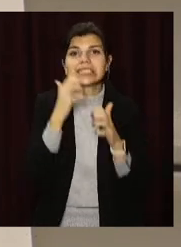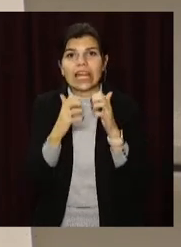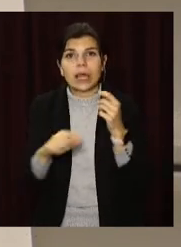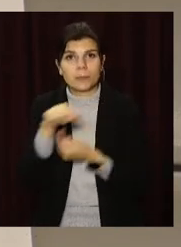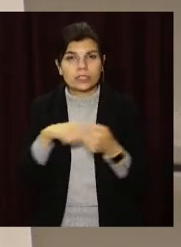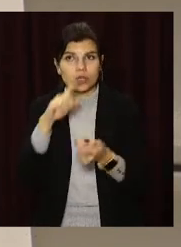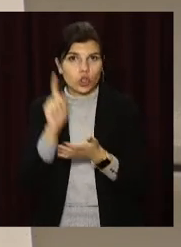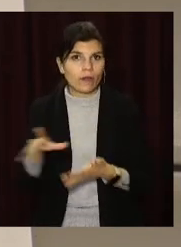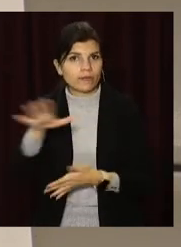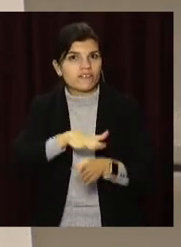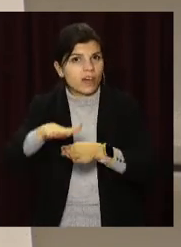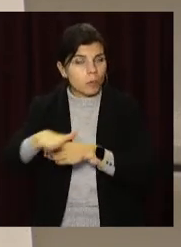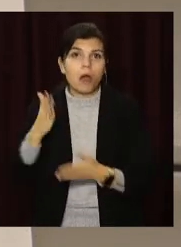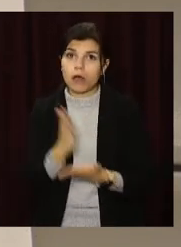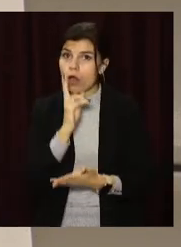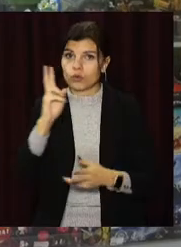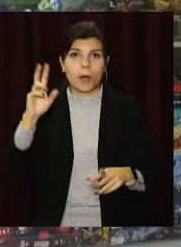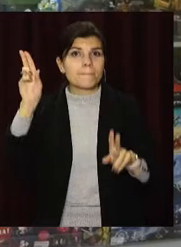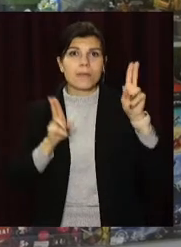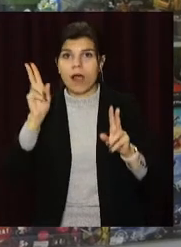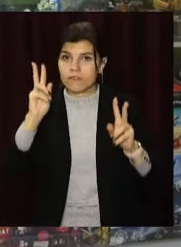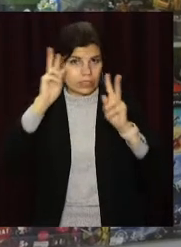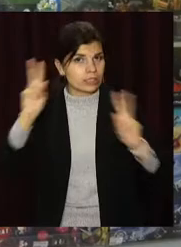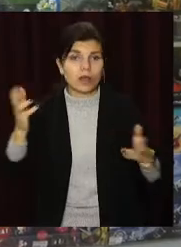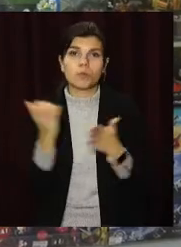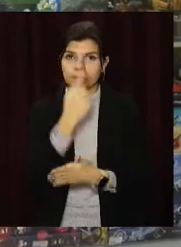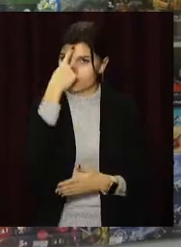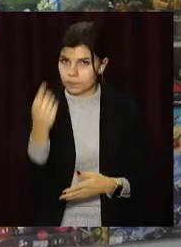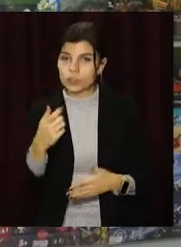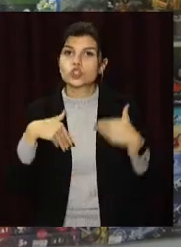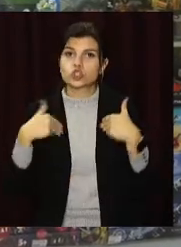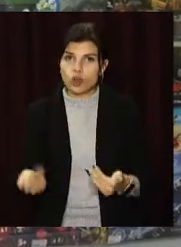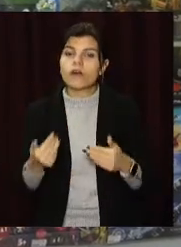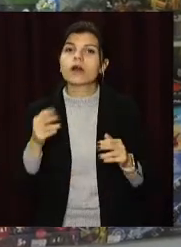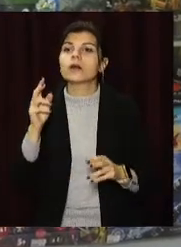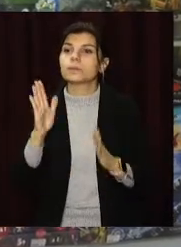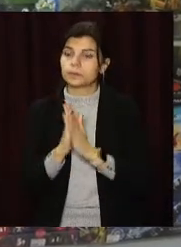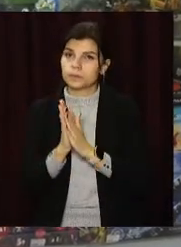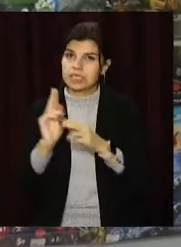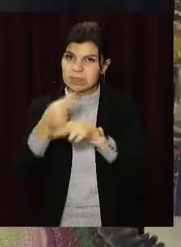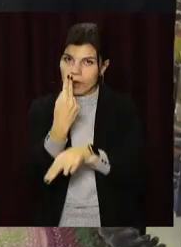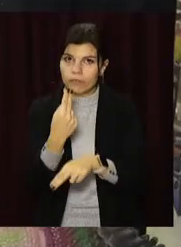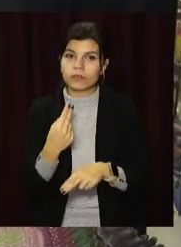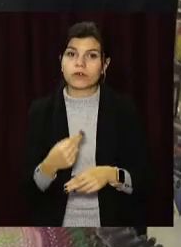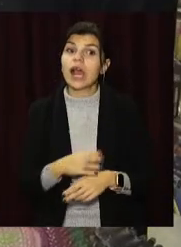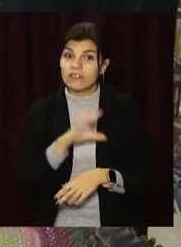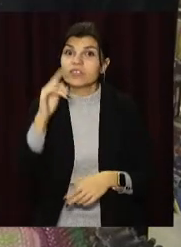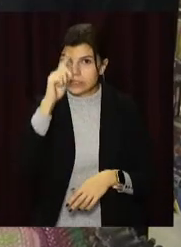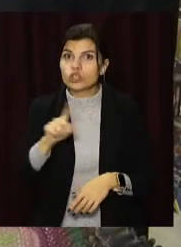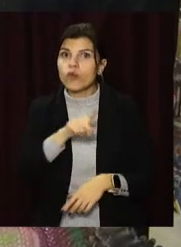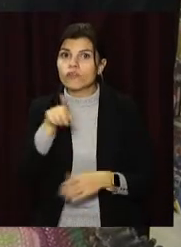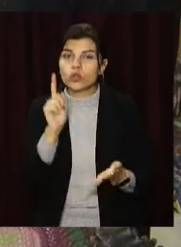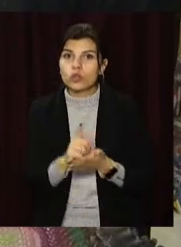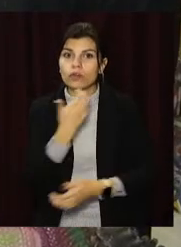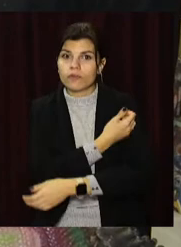досі деякі працівники не знають карантинних правил. Таким – попередження та рекомендації про усунення порушень. «Ви ж знаєте, що ви повинні